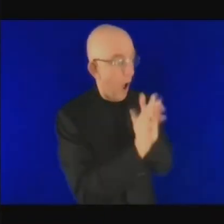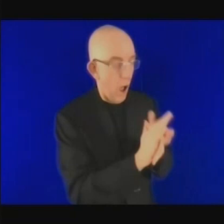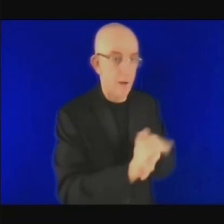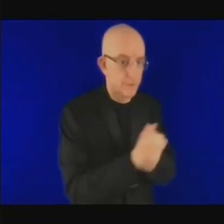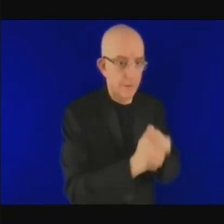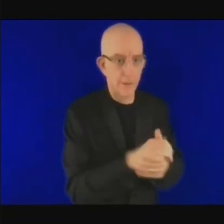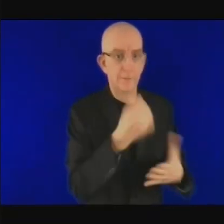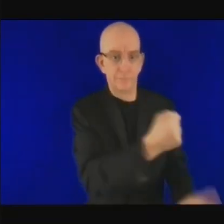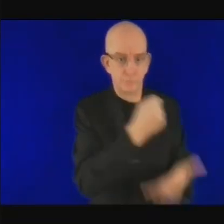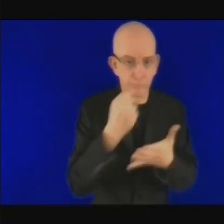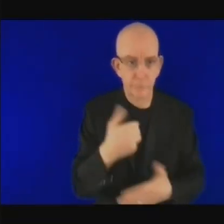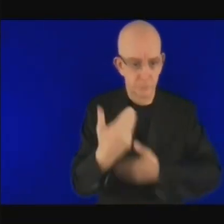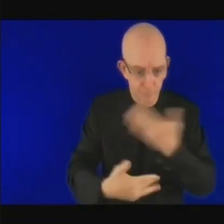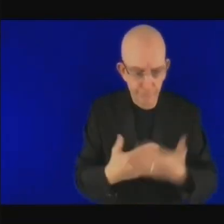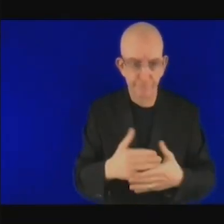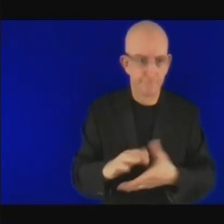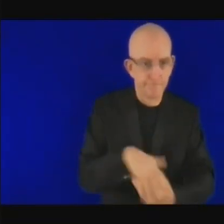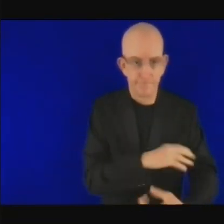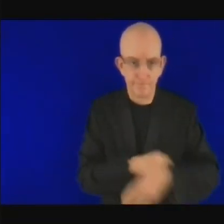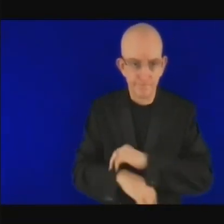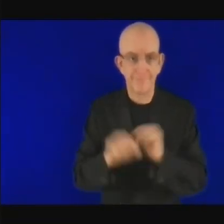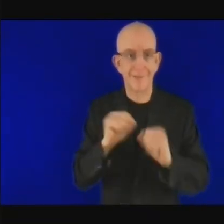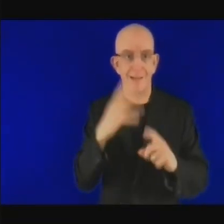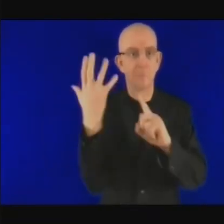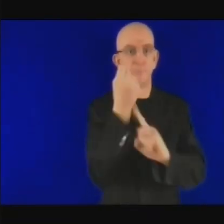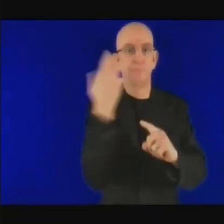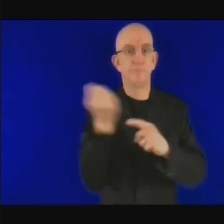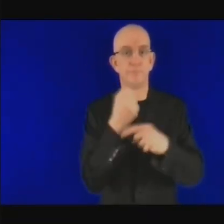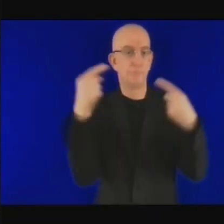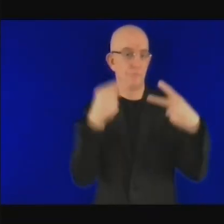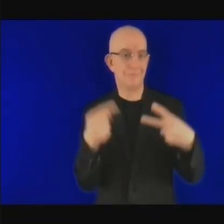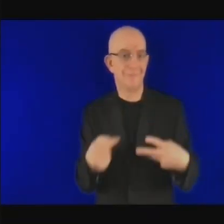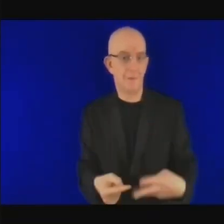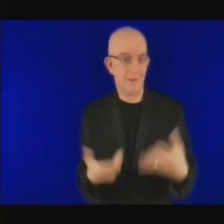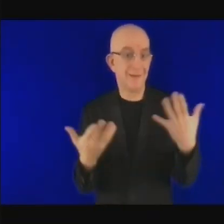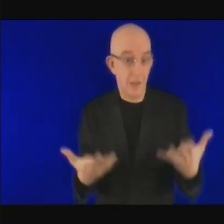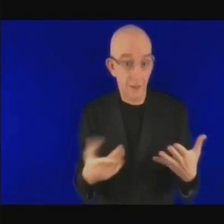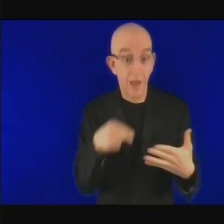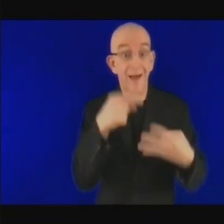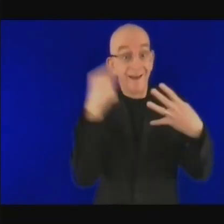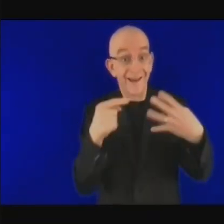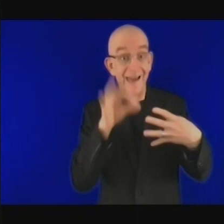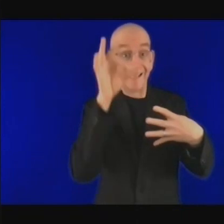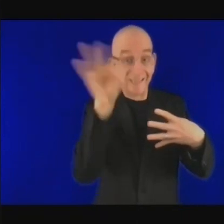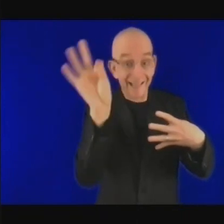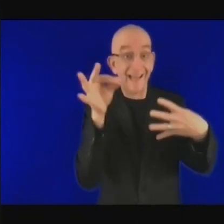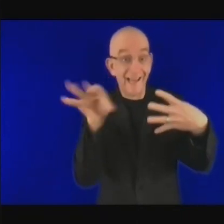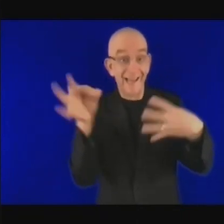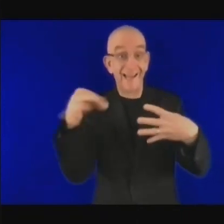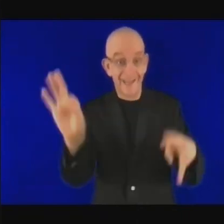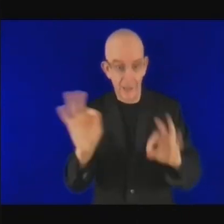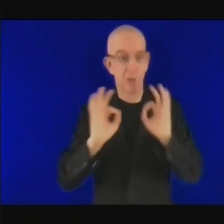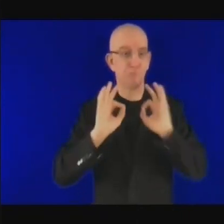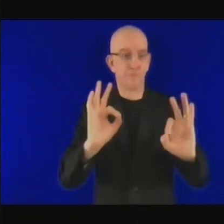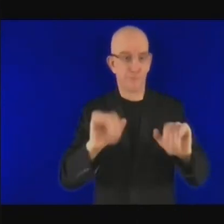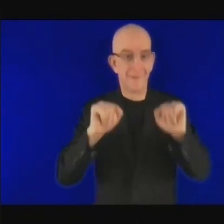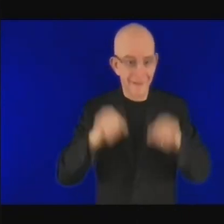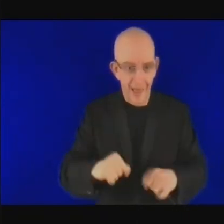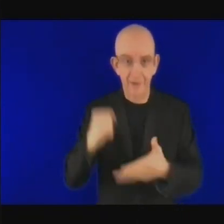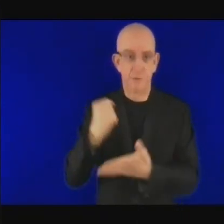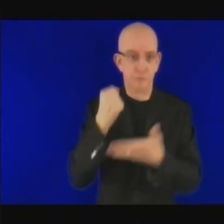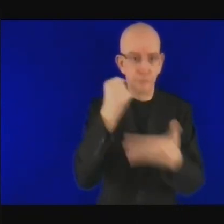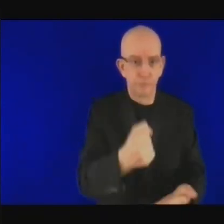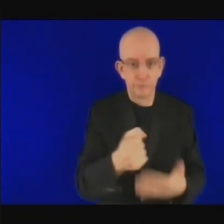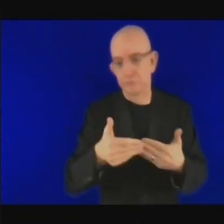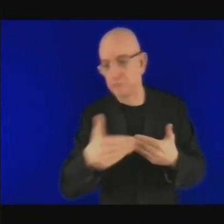si vous correspondez à ces critères nous pourrons décaisser les fonds en l'espace de six mois ou autre